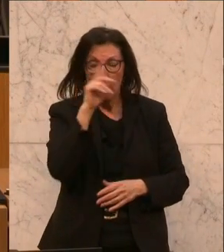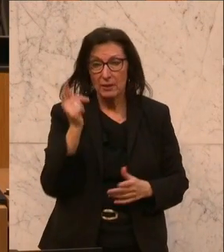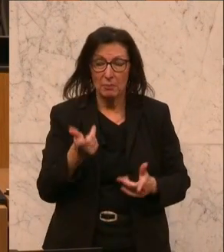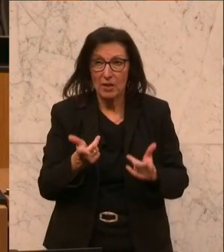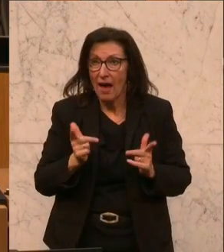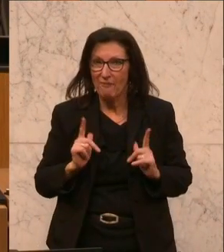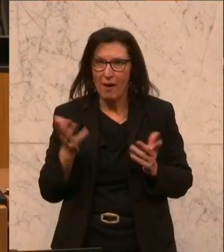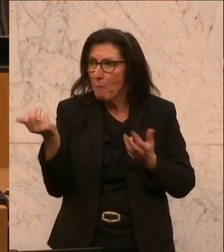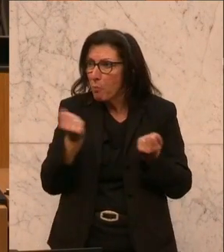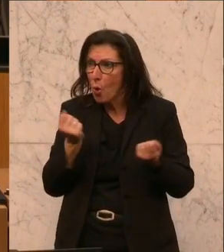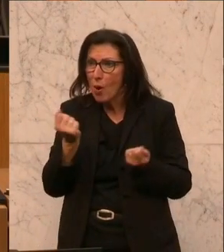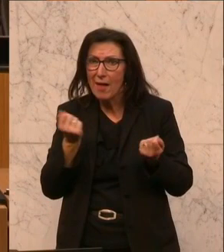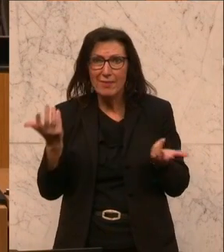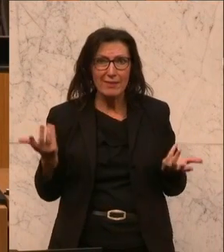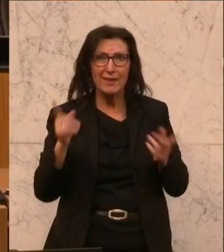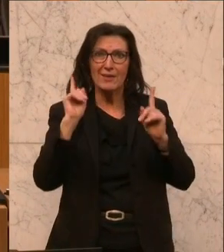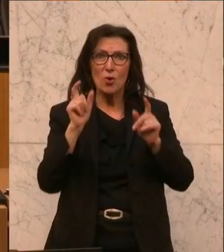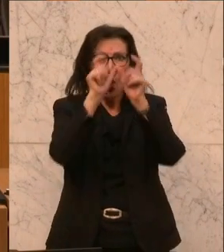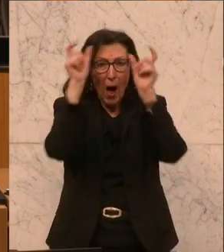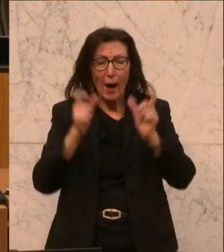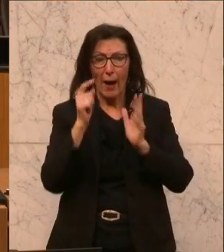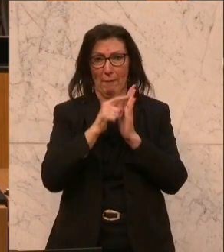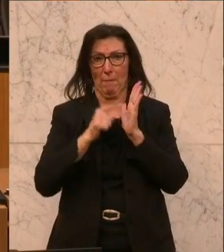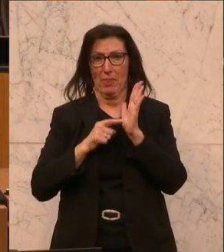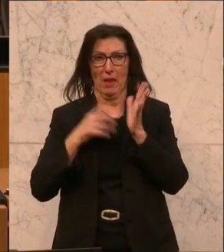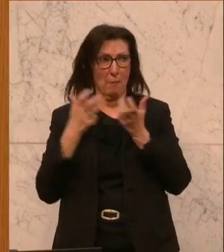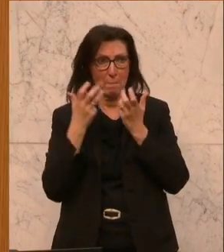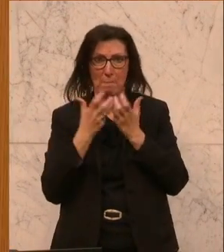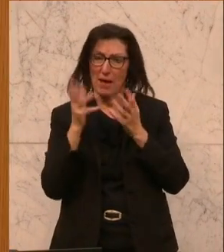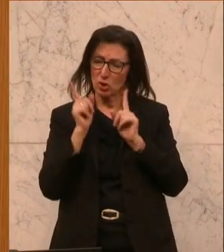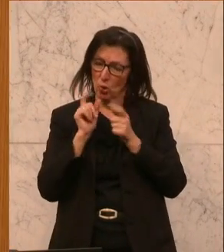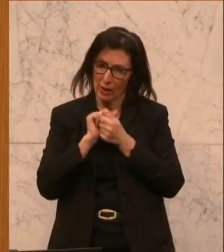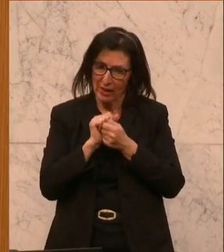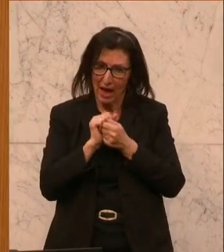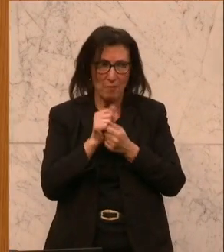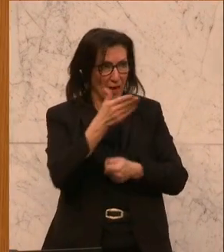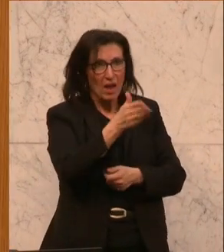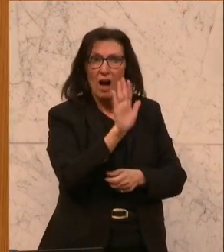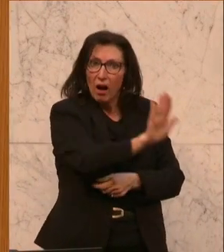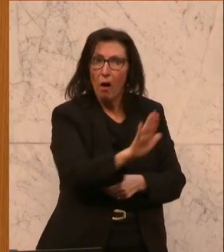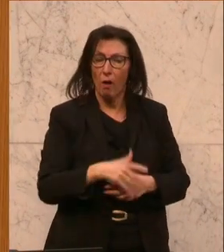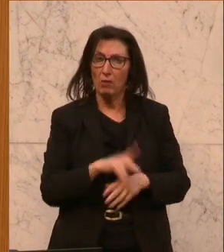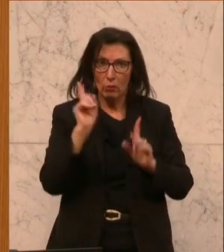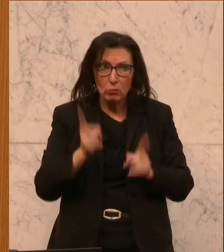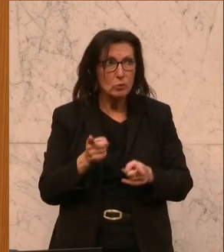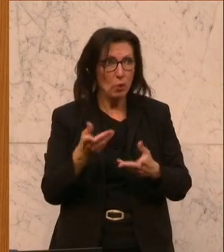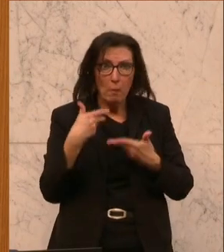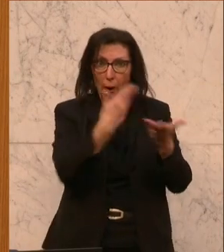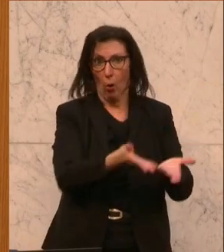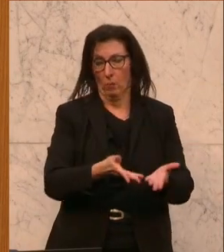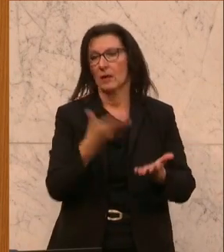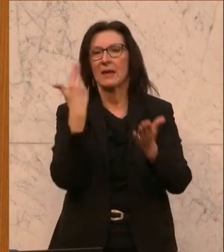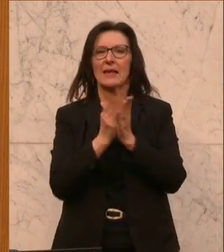sich von einer Politik, dass sie den Rahmen dafür stafft, dass sie sich dafür einsetzt, dass etwas, was Ihnen zusteht, auch wirklich kommt. Und deswegen bitte ich Sie